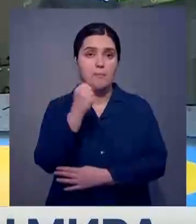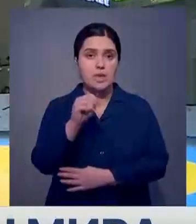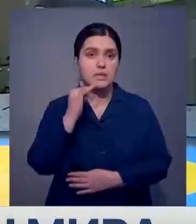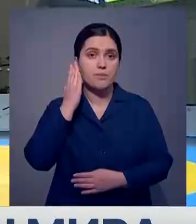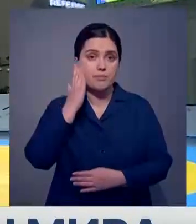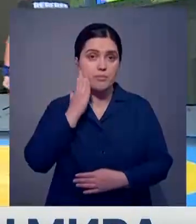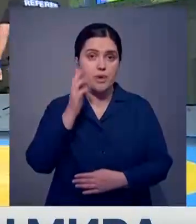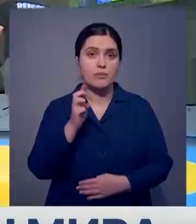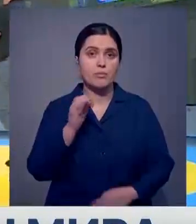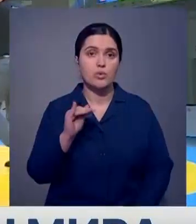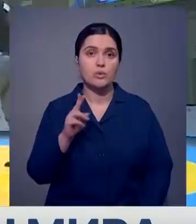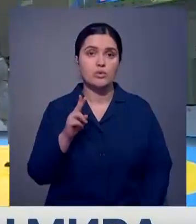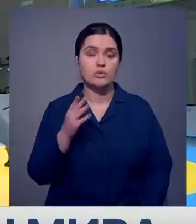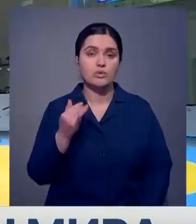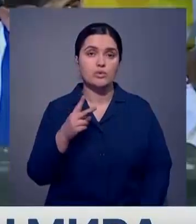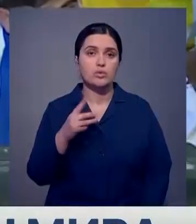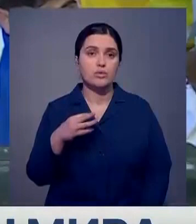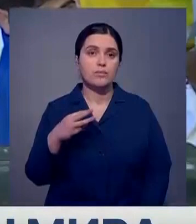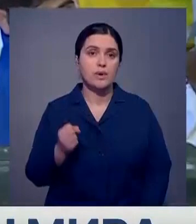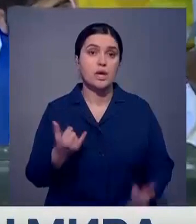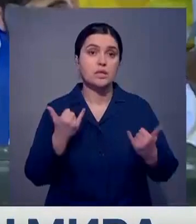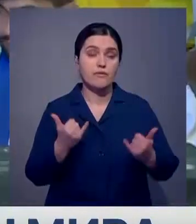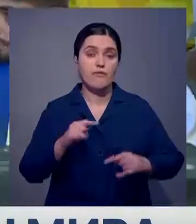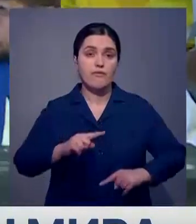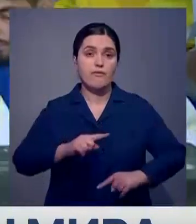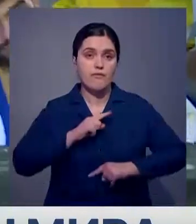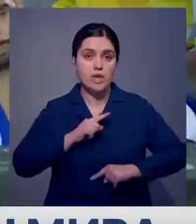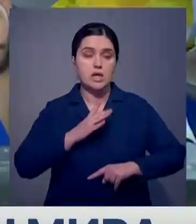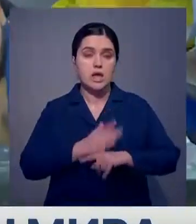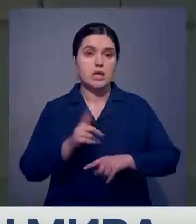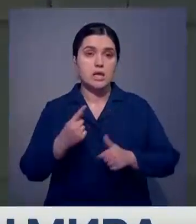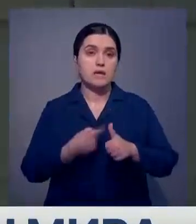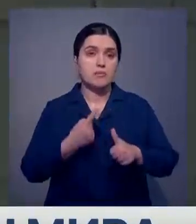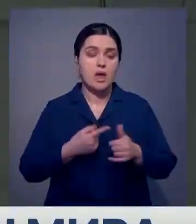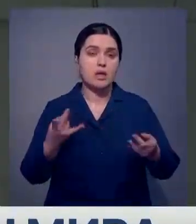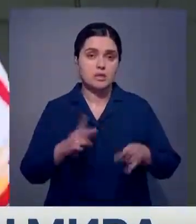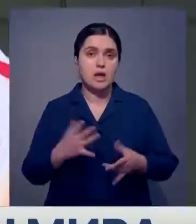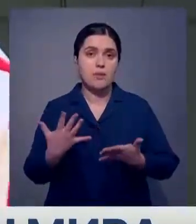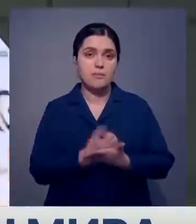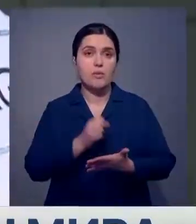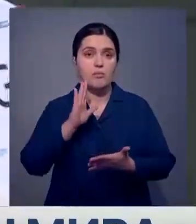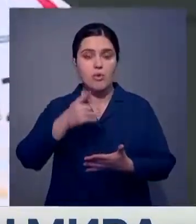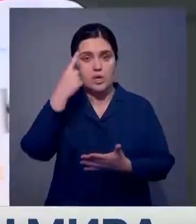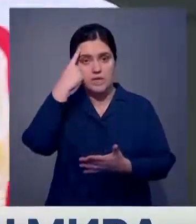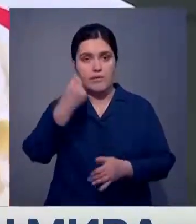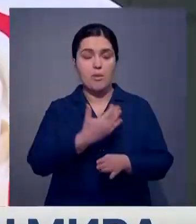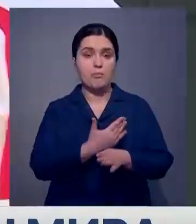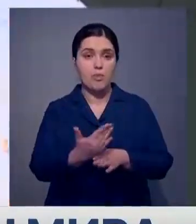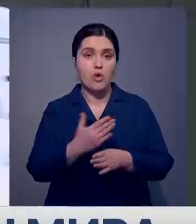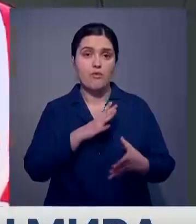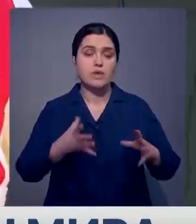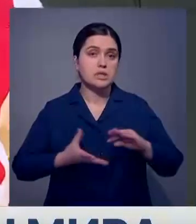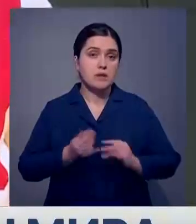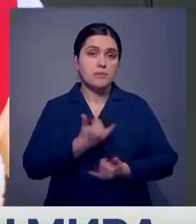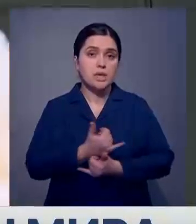Даваниям Бухшулама. Сейчас проходят финальные поединки, и имена остальных победителей будут известны позже. В целом,